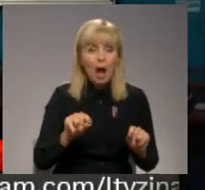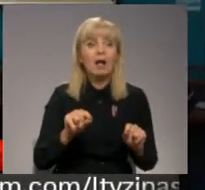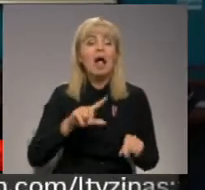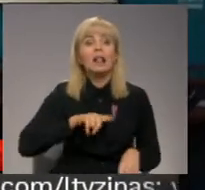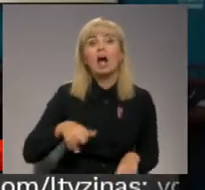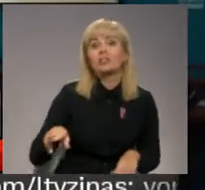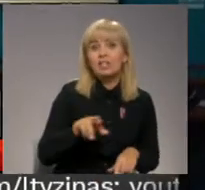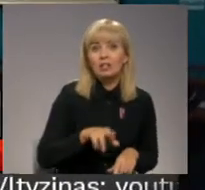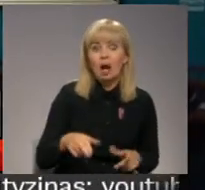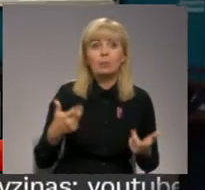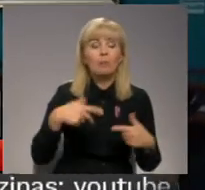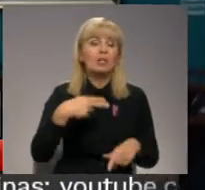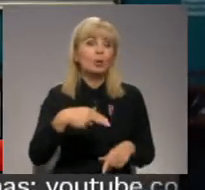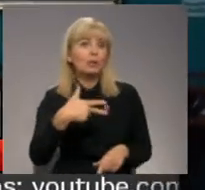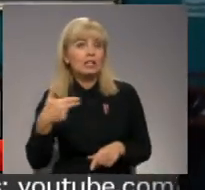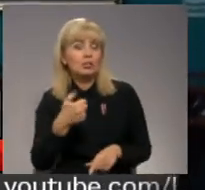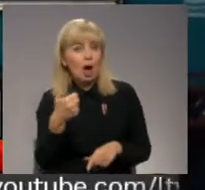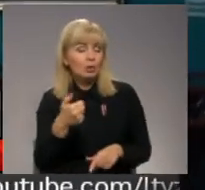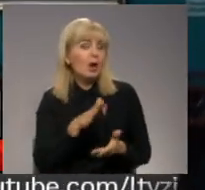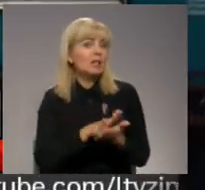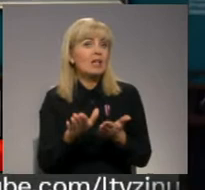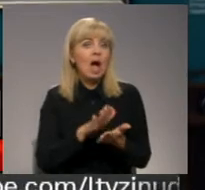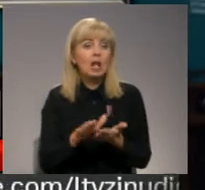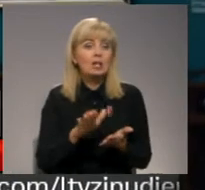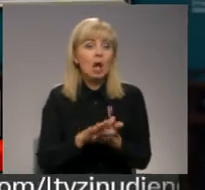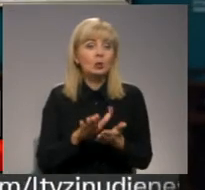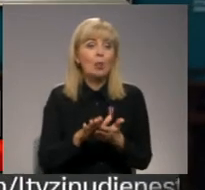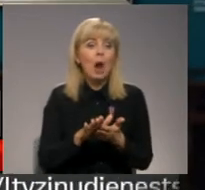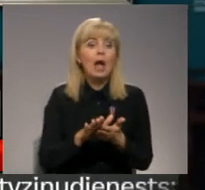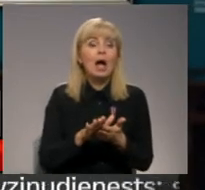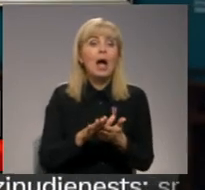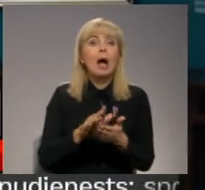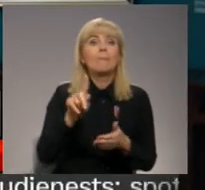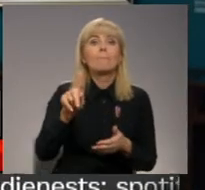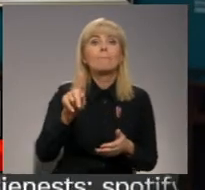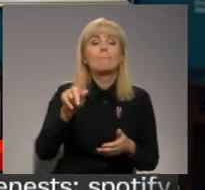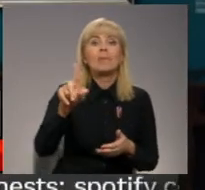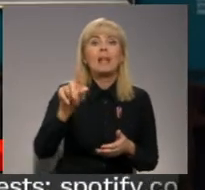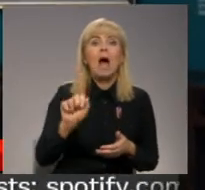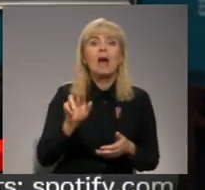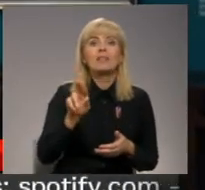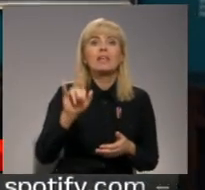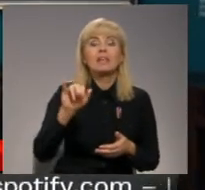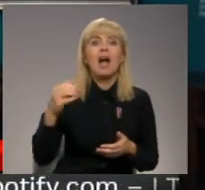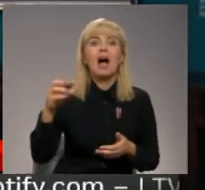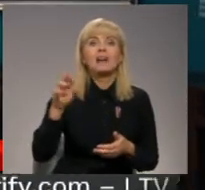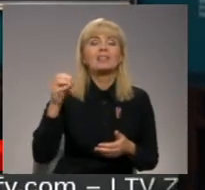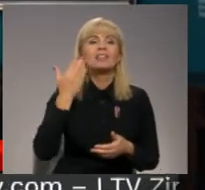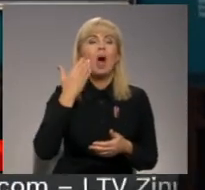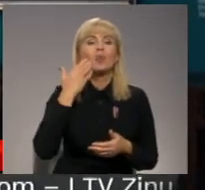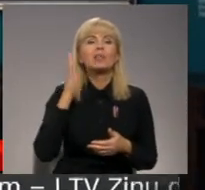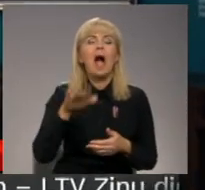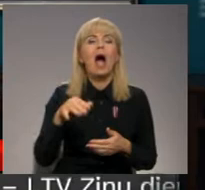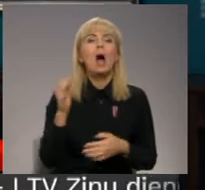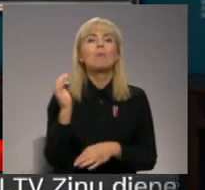laikā, 20-30. gados, nelietoja vārdu planieris un planēšana, bet lietoja buru lidmašīna un